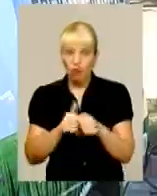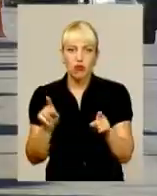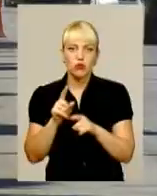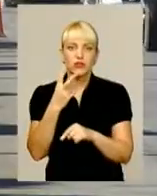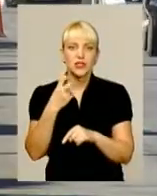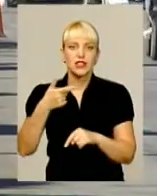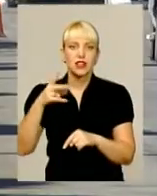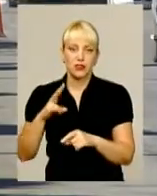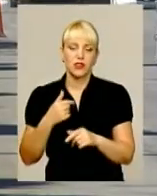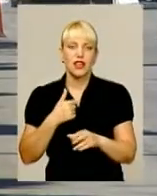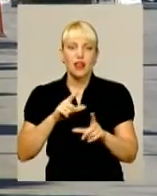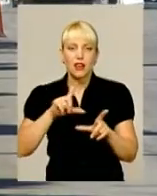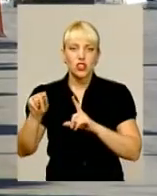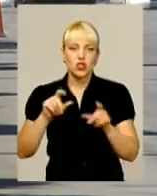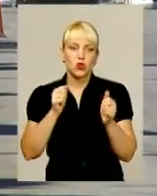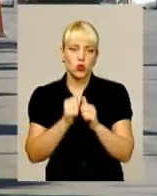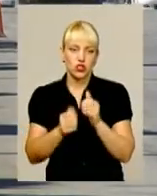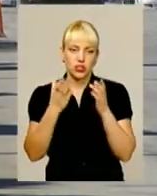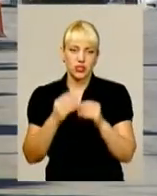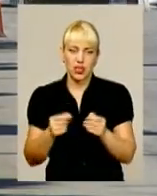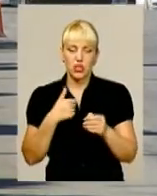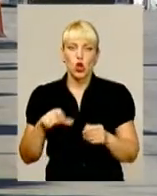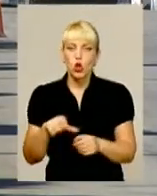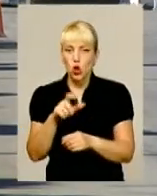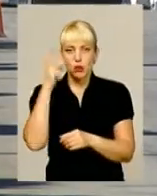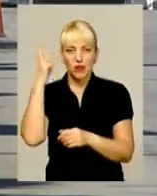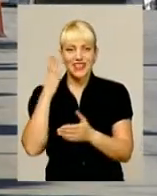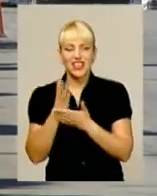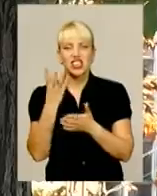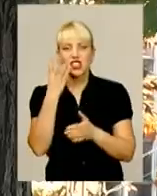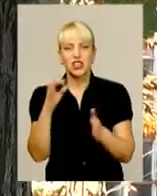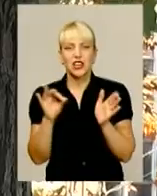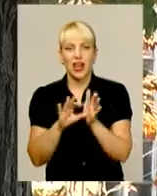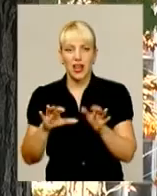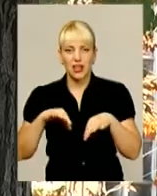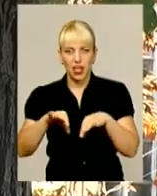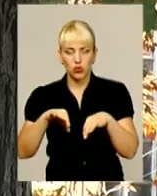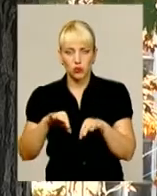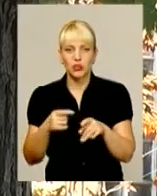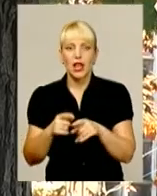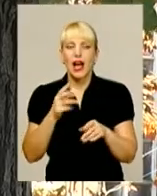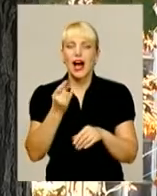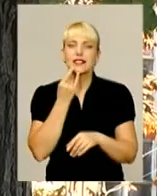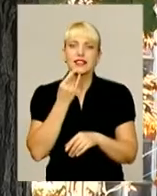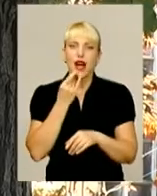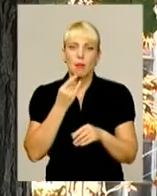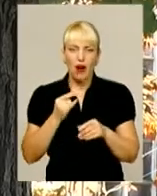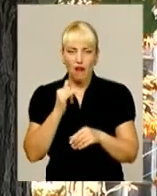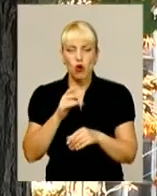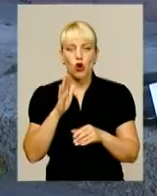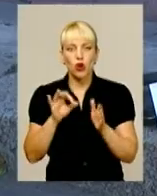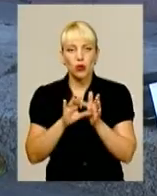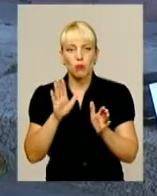день. Зараз дорогами Хмельницького їздить чотири електроавтівки. Тим часом заправок, де їх можна підзарядити, скоро буде 25.